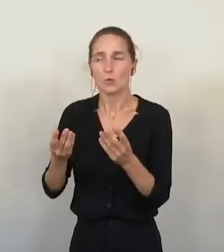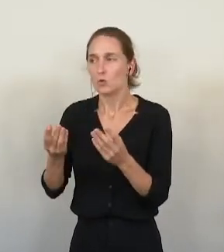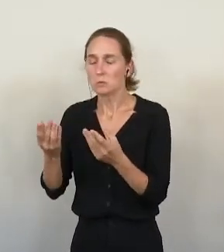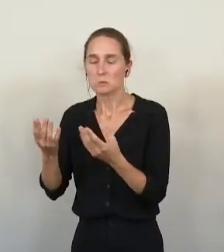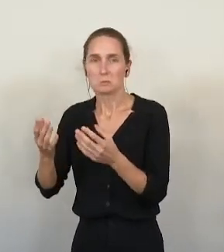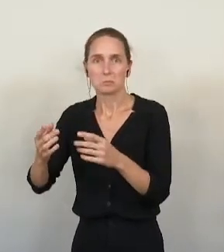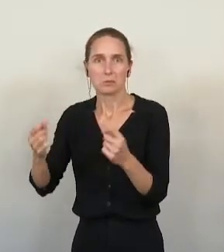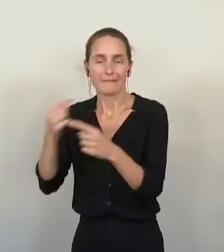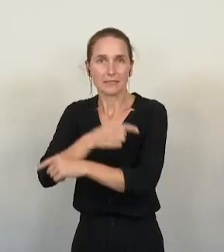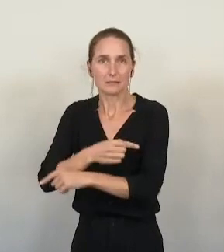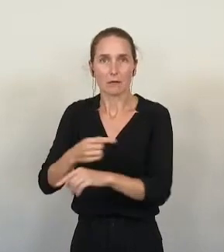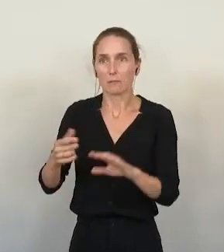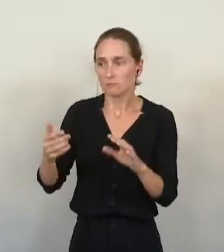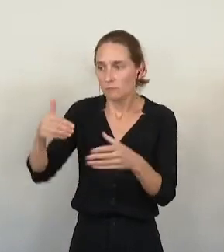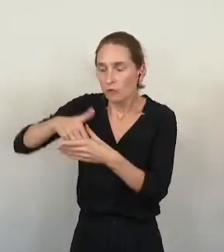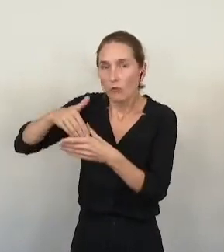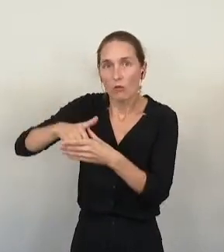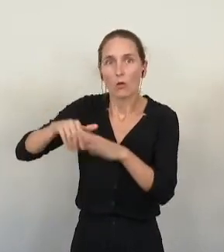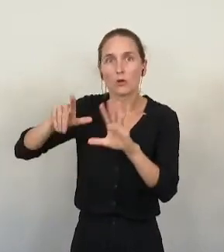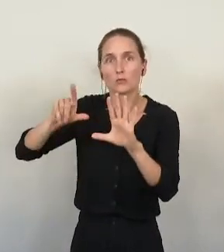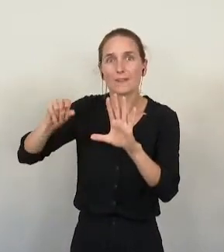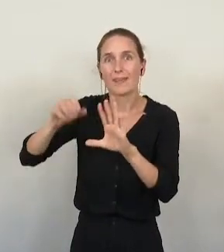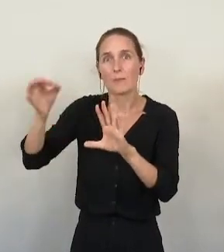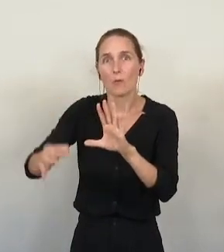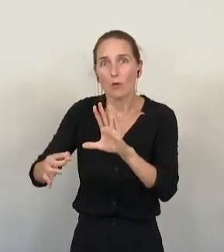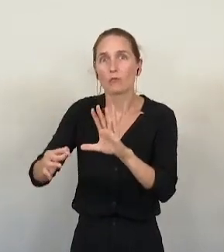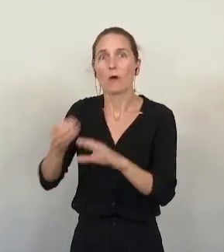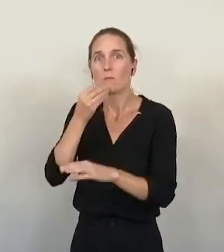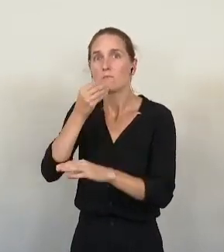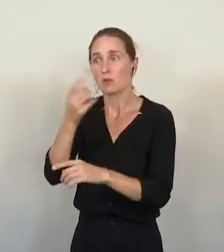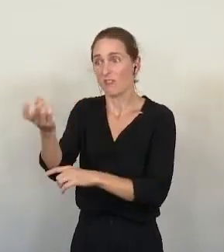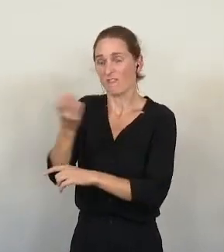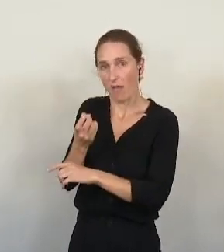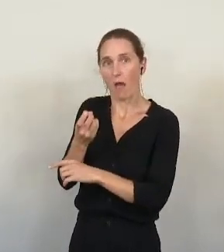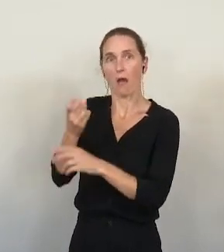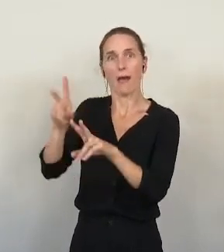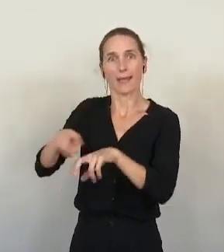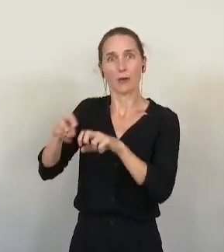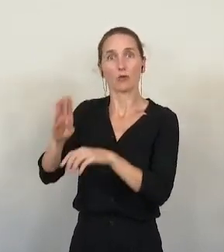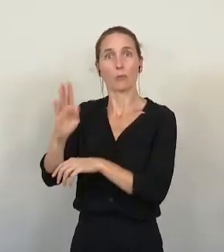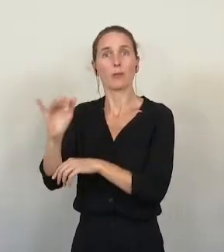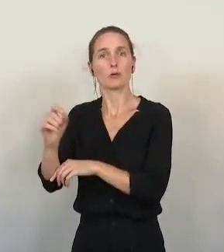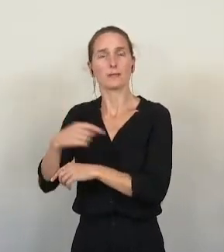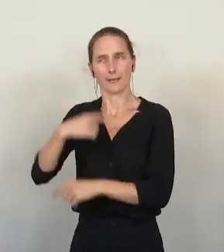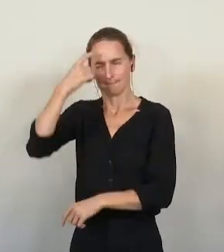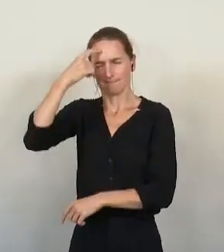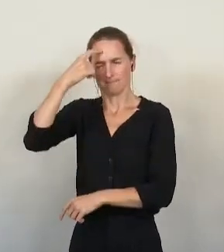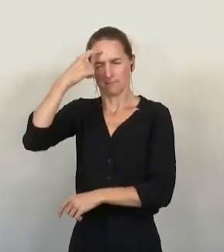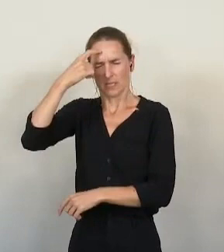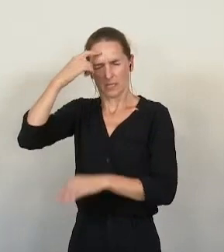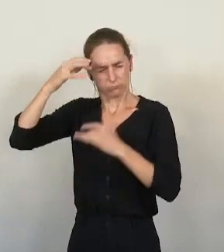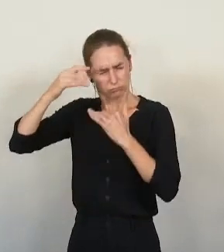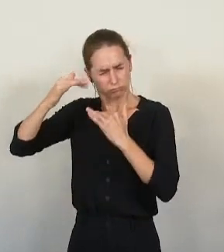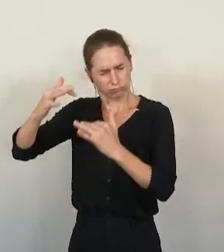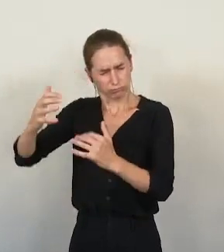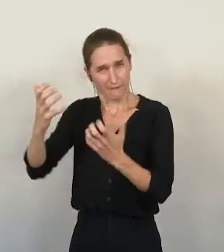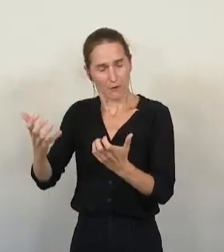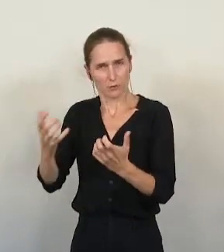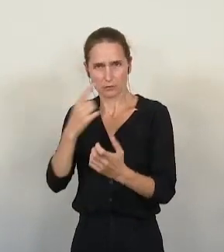de 70% de produits issus de l'agriculture biologique. Vous conviendrez que c'est un petit peu hors sol.